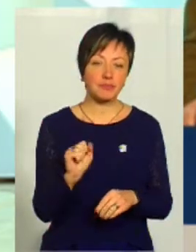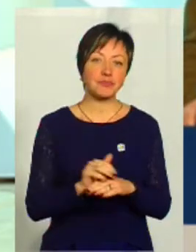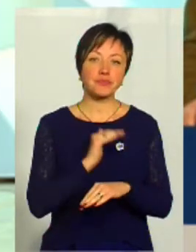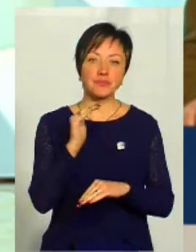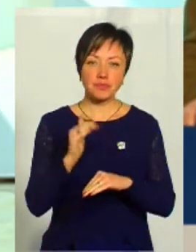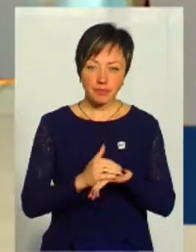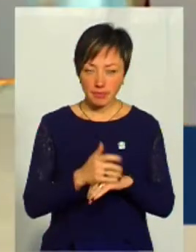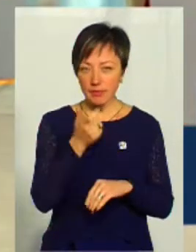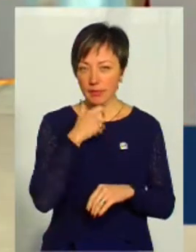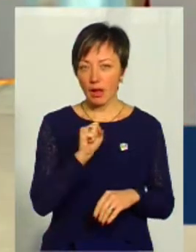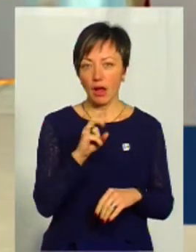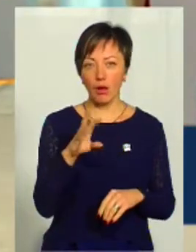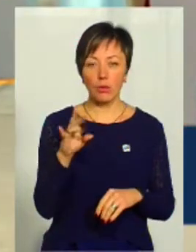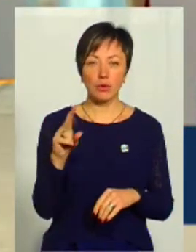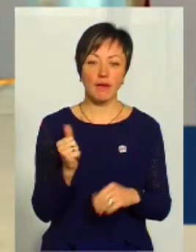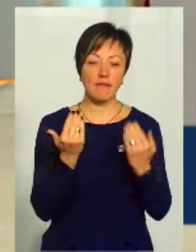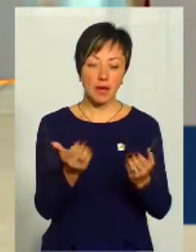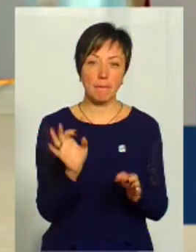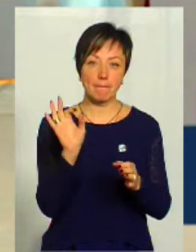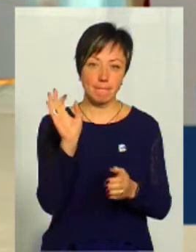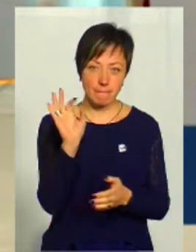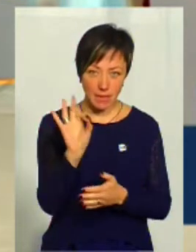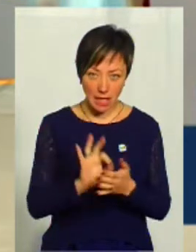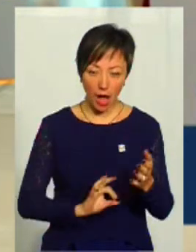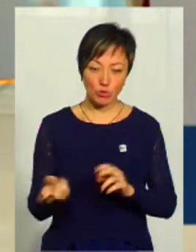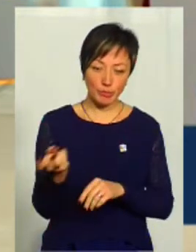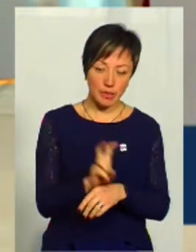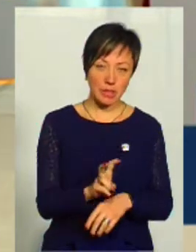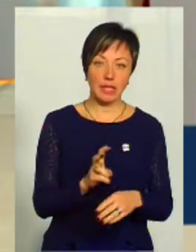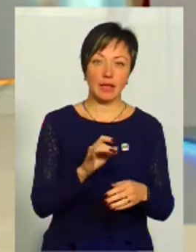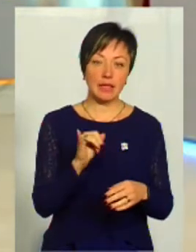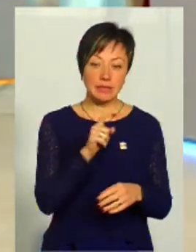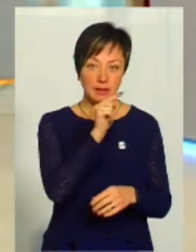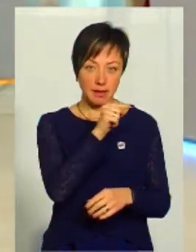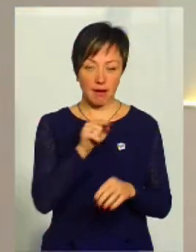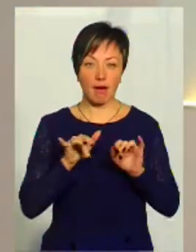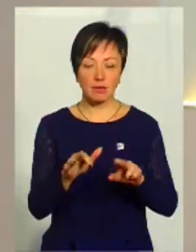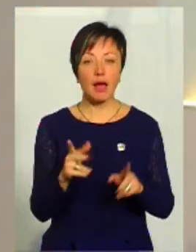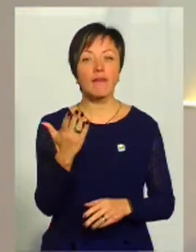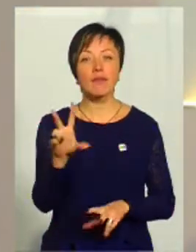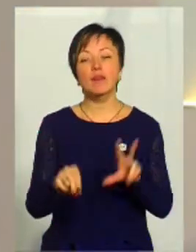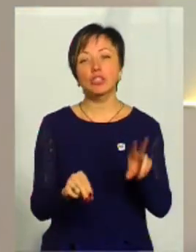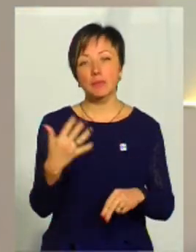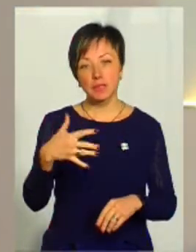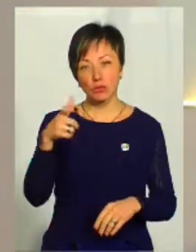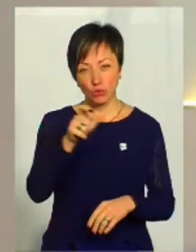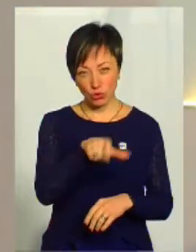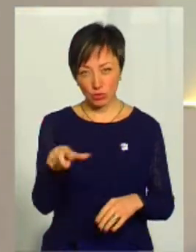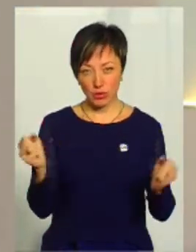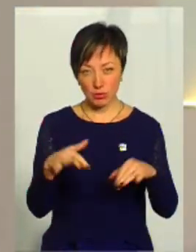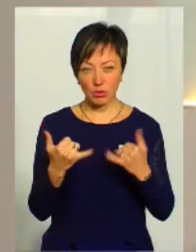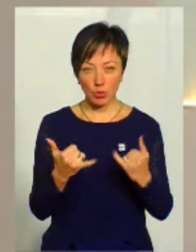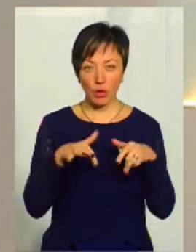Пані Альоно, от ви прямо з акції, ми щойно почули Леся Стебло. Як ви вважаєте, 50 чоловік зібрали